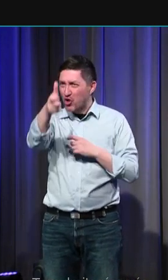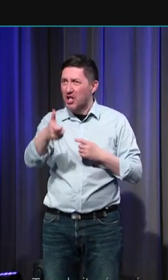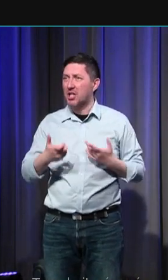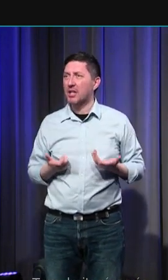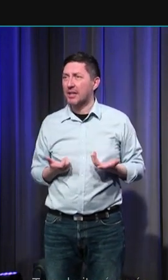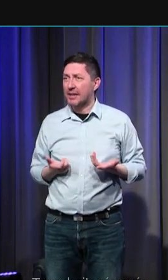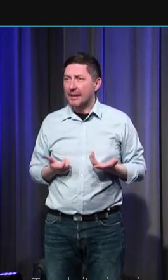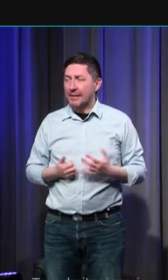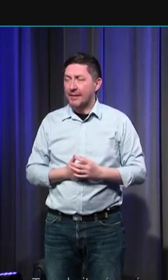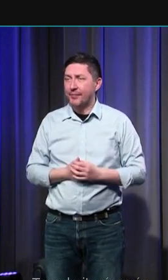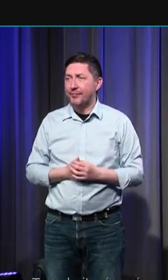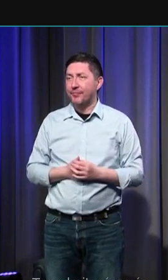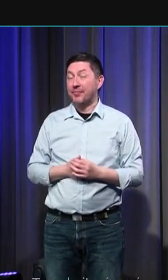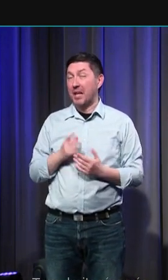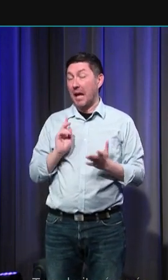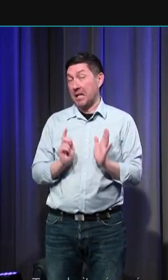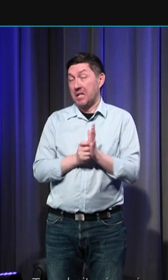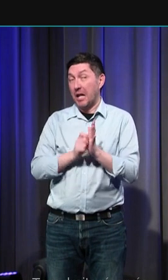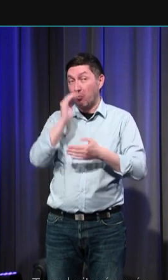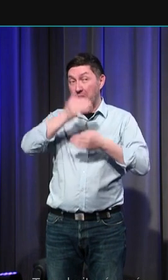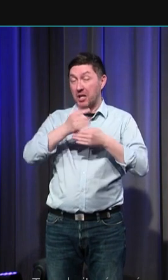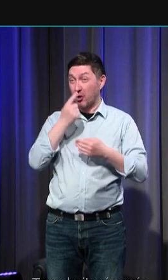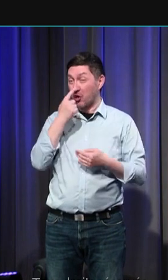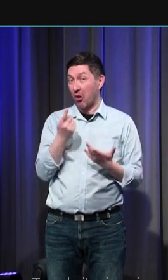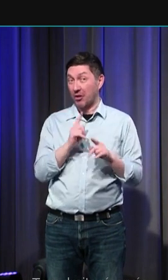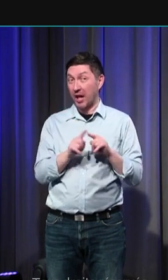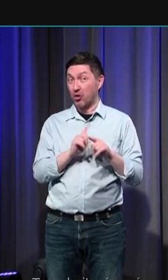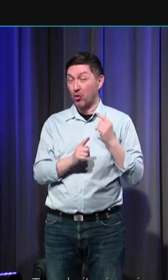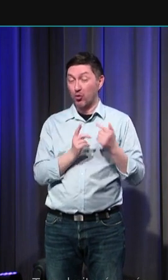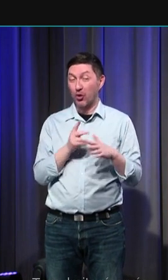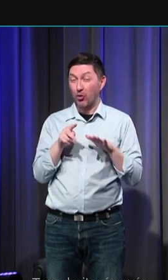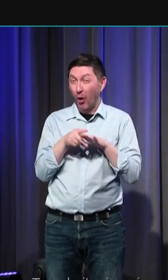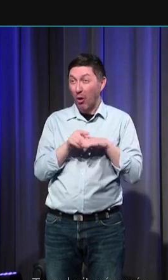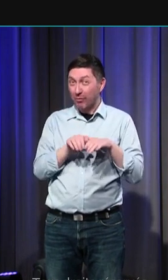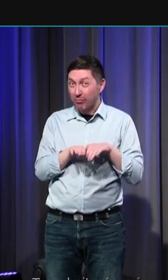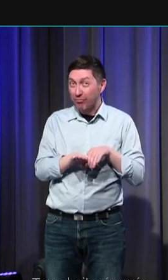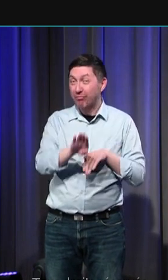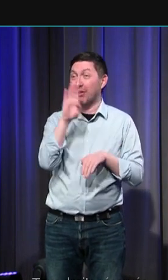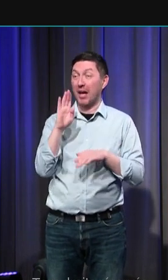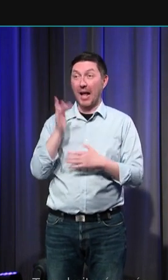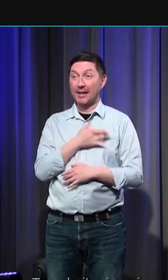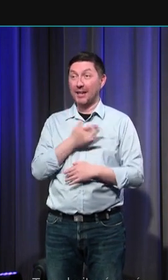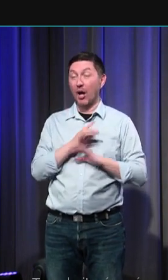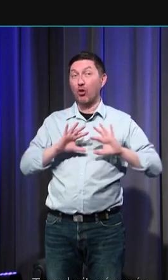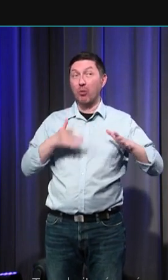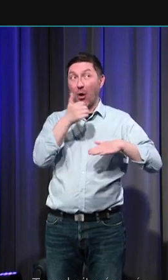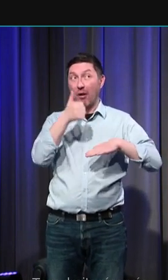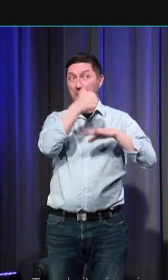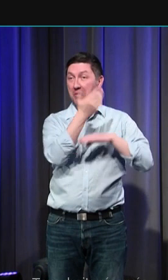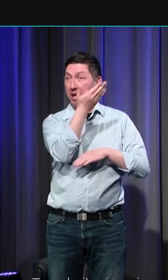du Moyen-Âge quelque chose qui me semble très intéressant c'est-à-dire la grande difficulté pour l'élite de penser la foule autrement